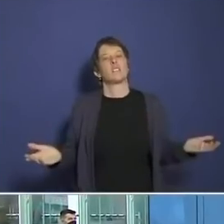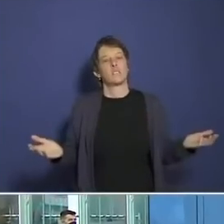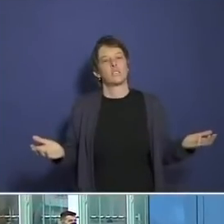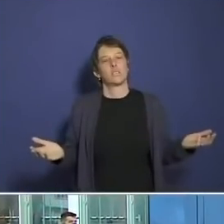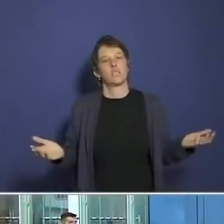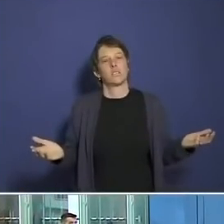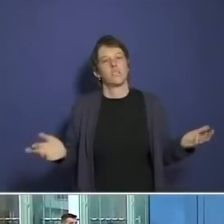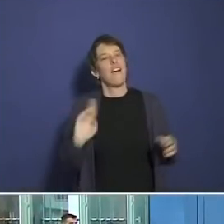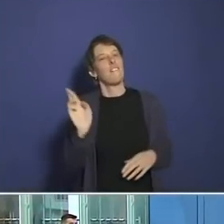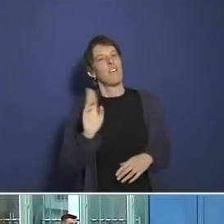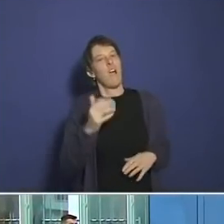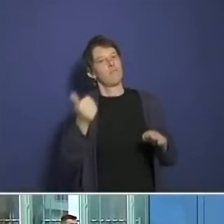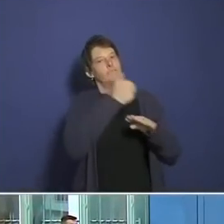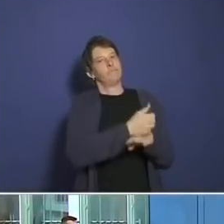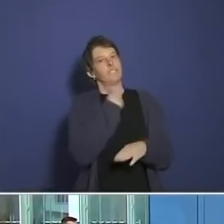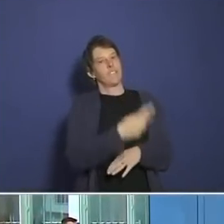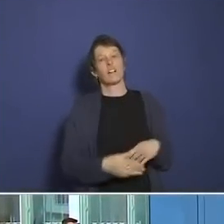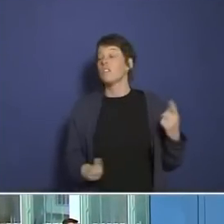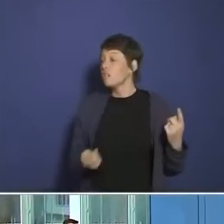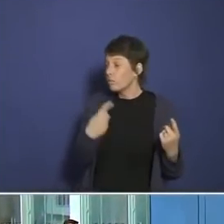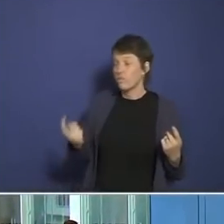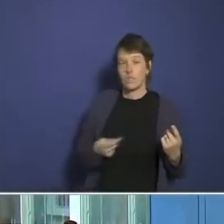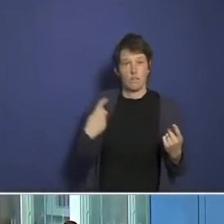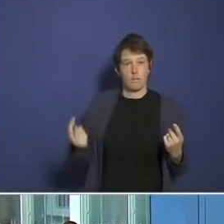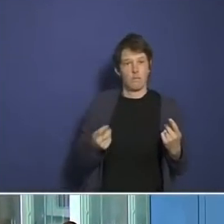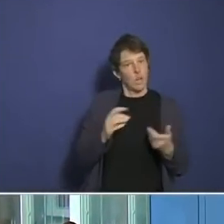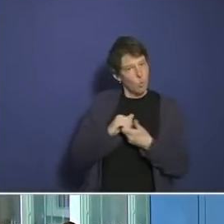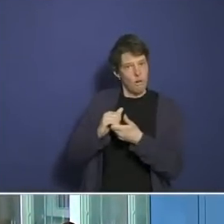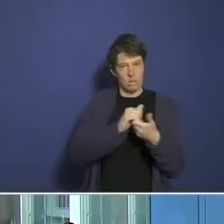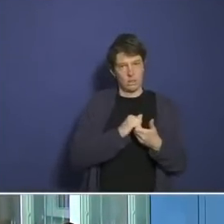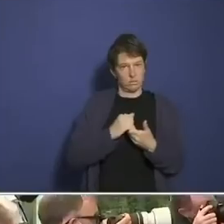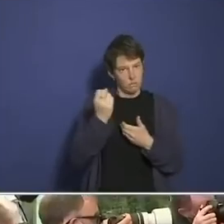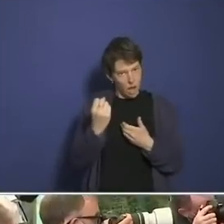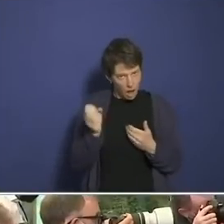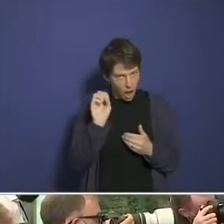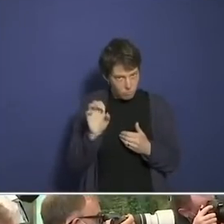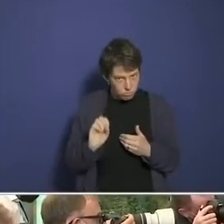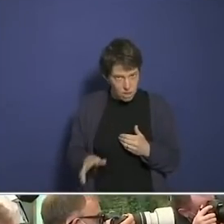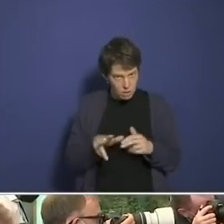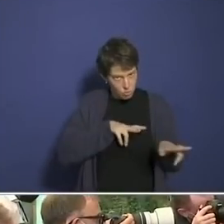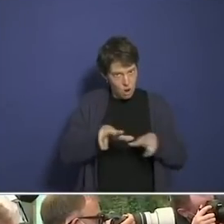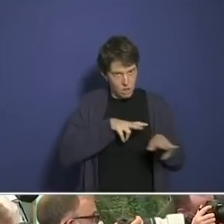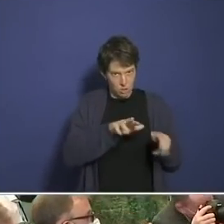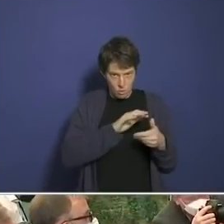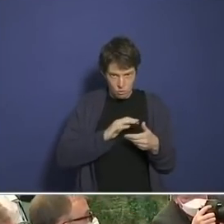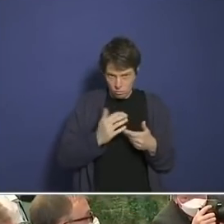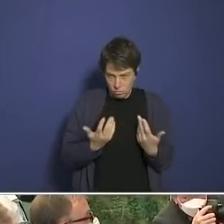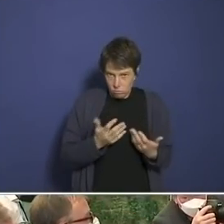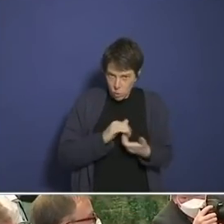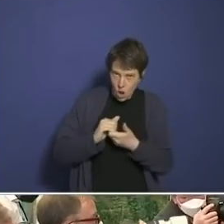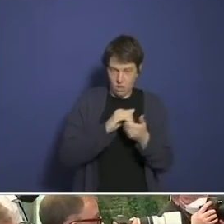Wer hat das gesagt? Wir regieren als Koalition, als Ampel-Koalition. Und ich glaube, die